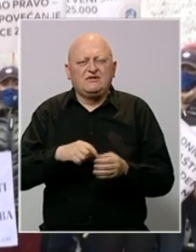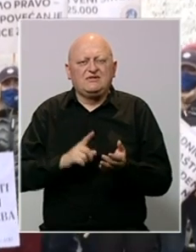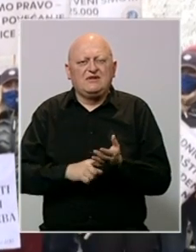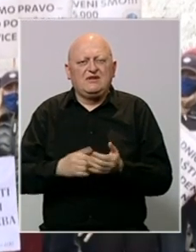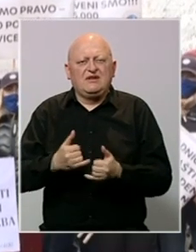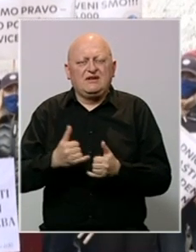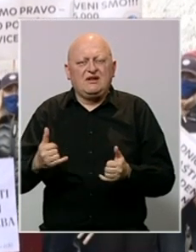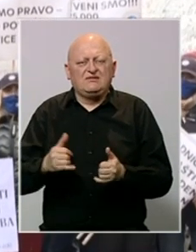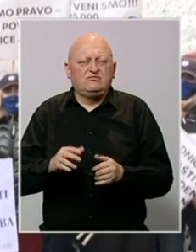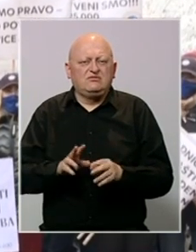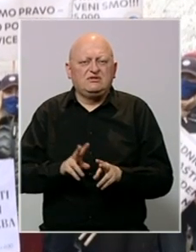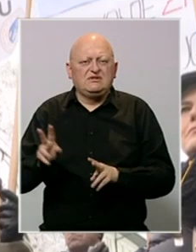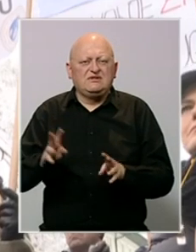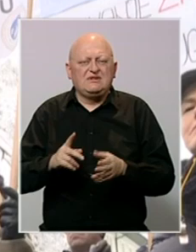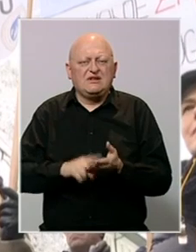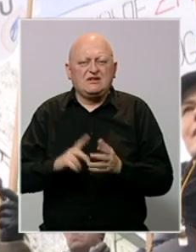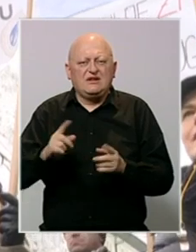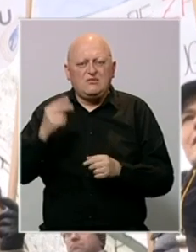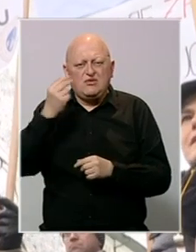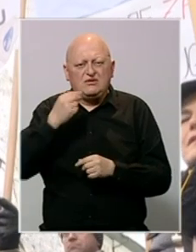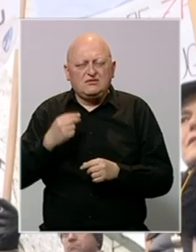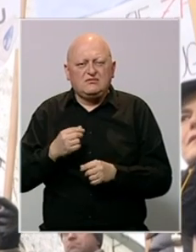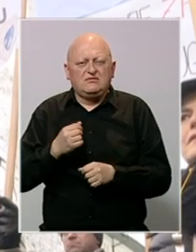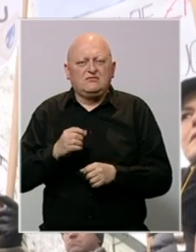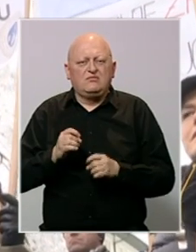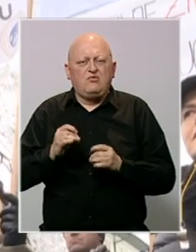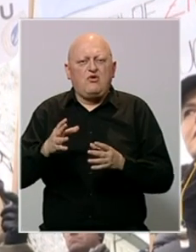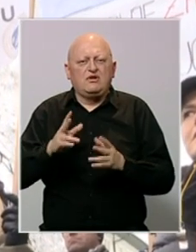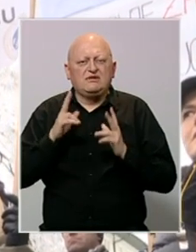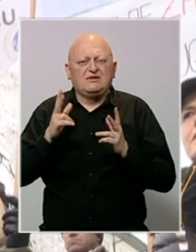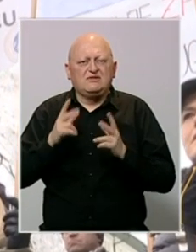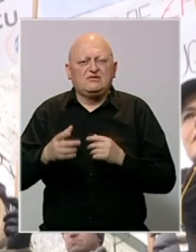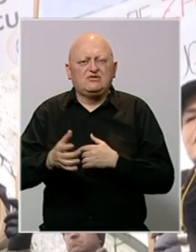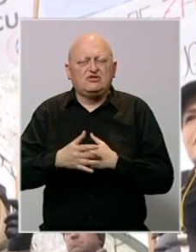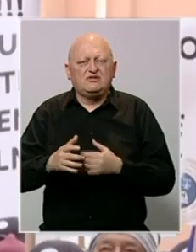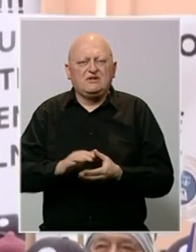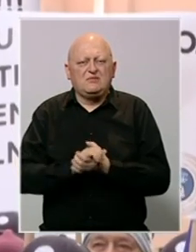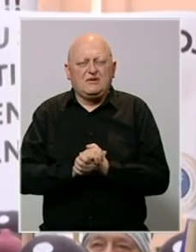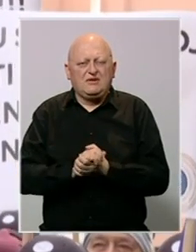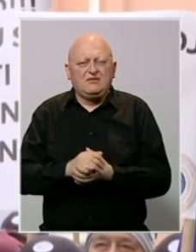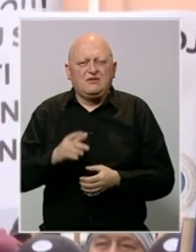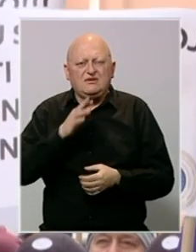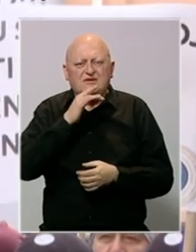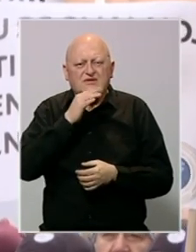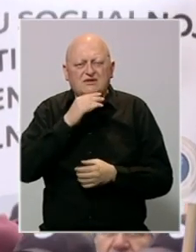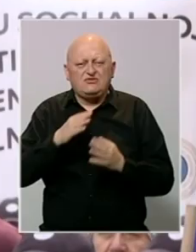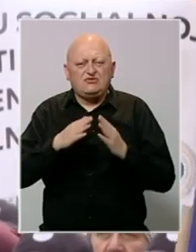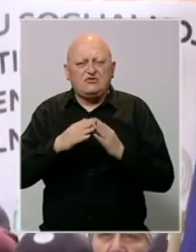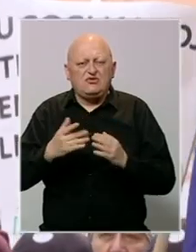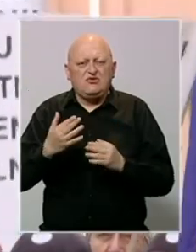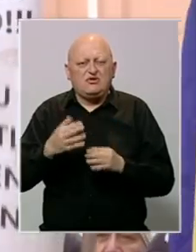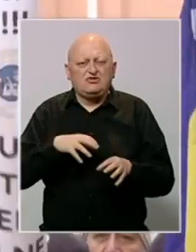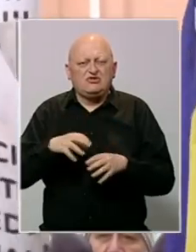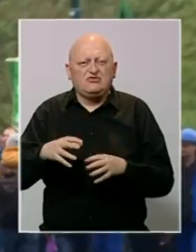Saveza sindikata i granskih sindikata Republike Srpske poslati poruke i zahtjeve socijalnim partnerima. Sarajevo će biti domaćin